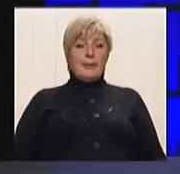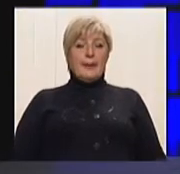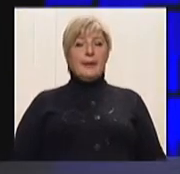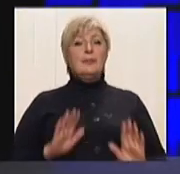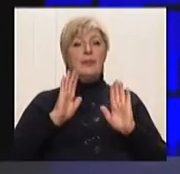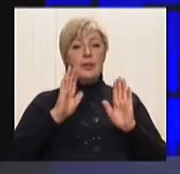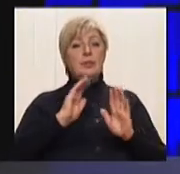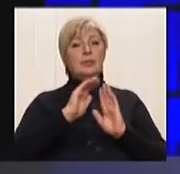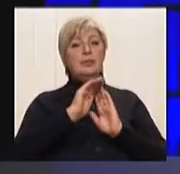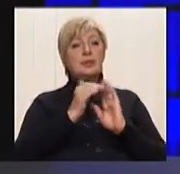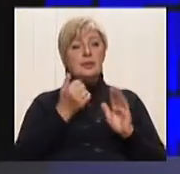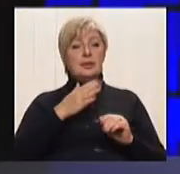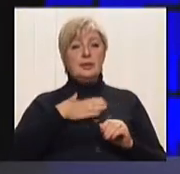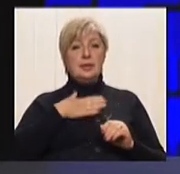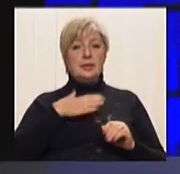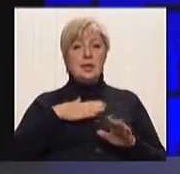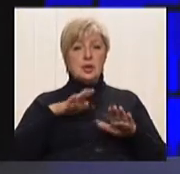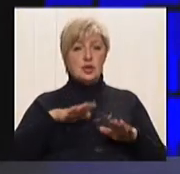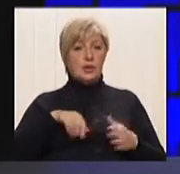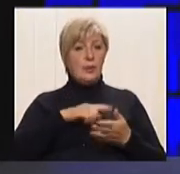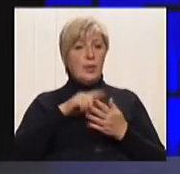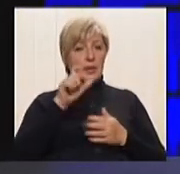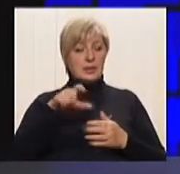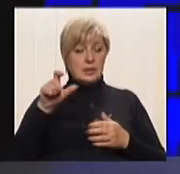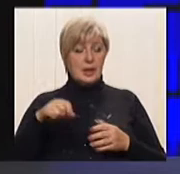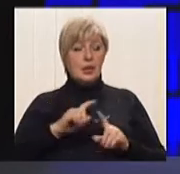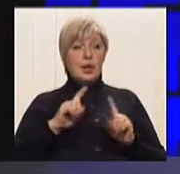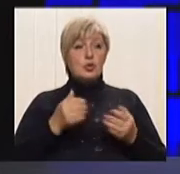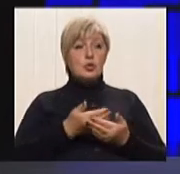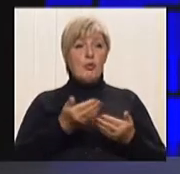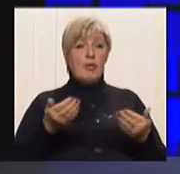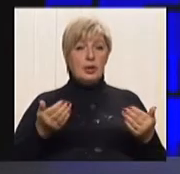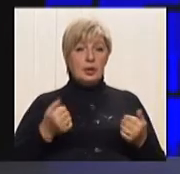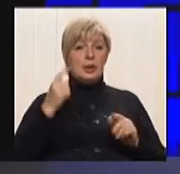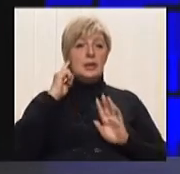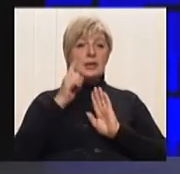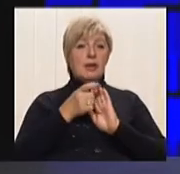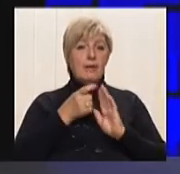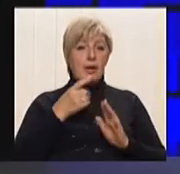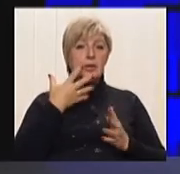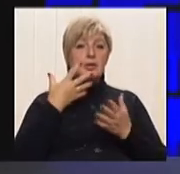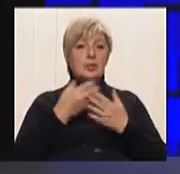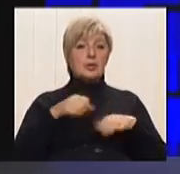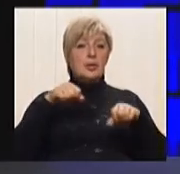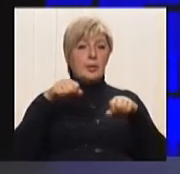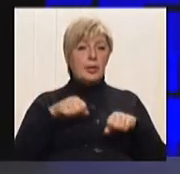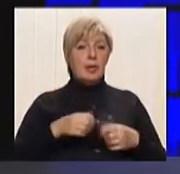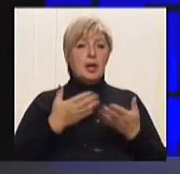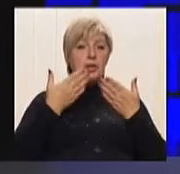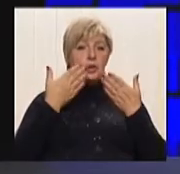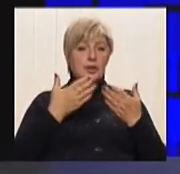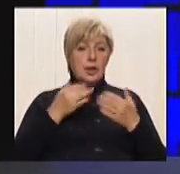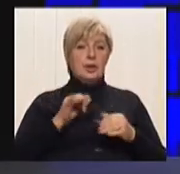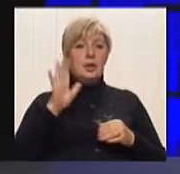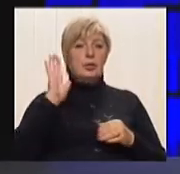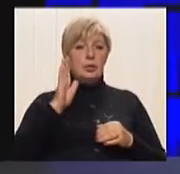будемо закликати так наших містян і взагалі людей України, щоб вони дізнавалися про свої права, читали і були